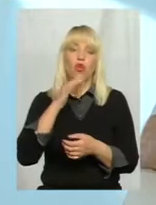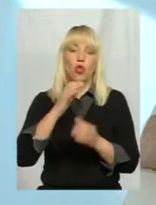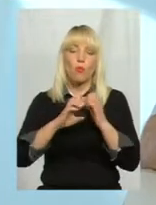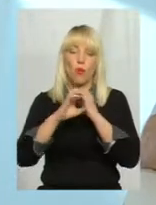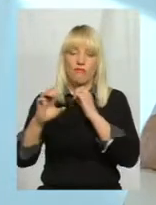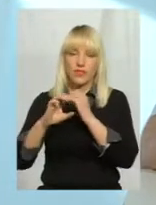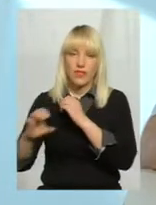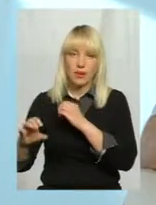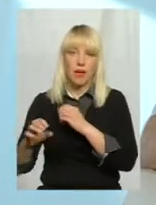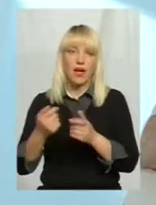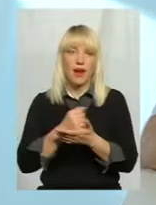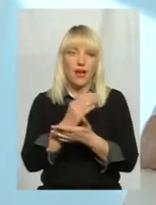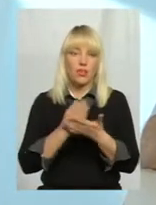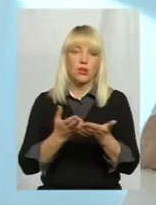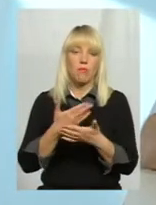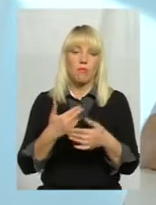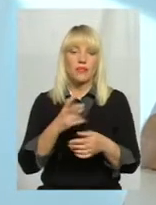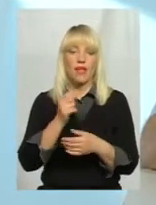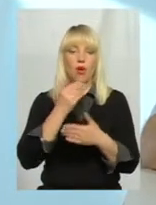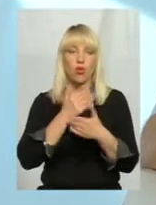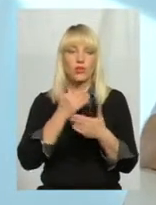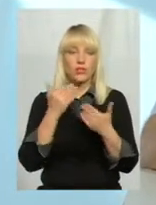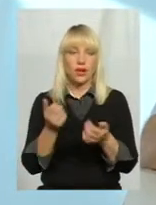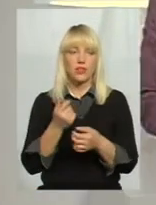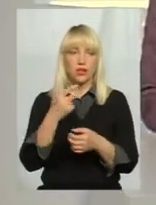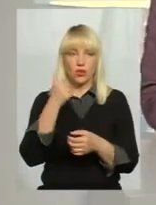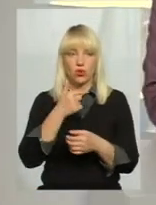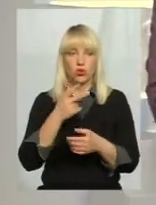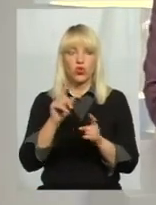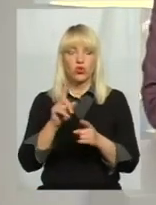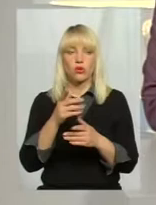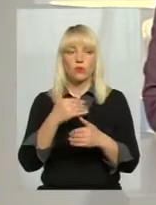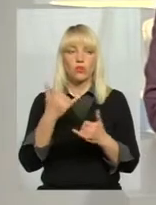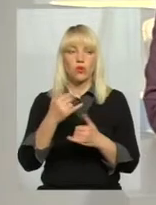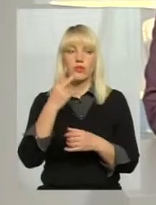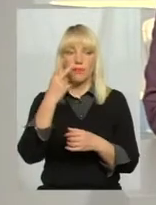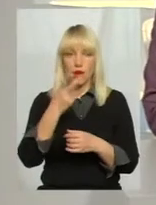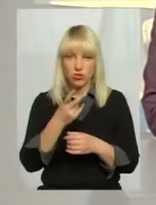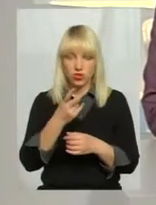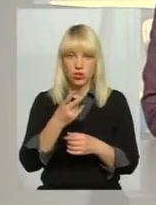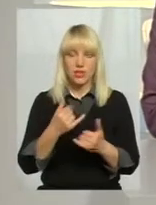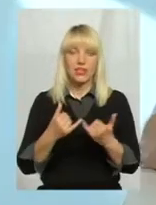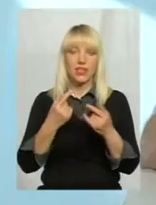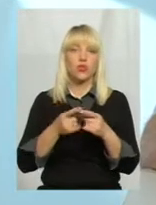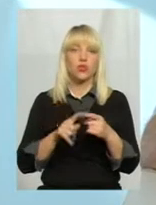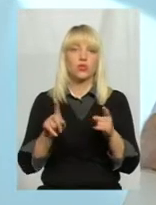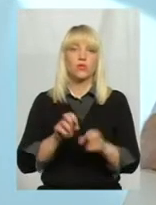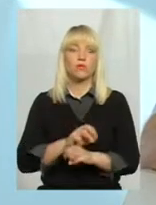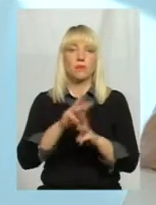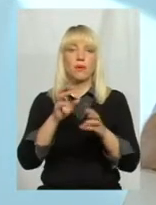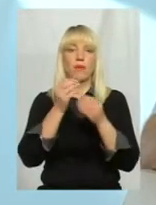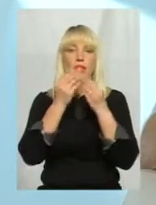ми також за останні роки, навіть оце, що сьогодні ми бачили, для того, щоб забезпечити